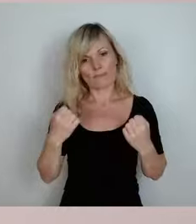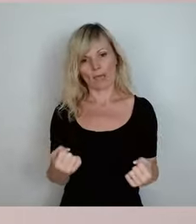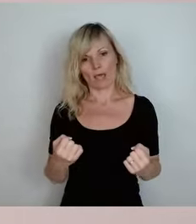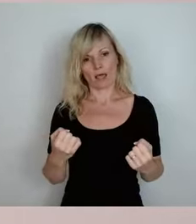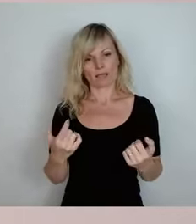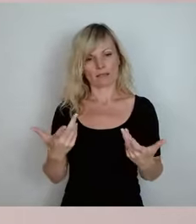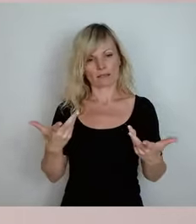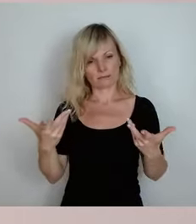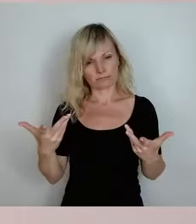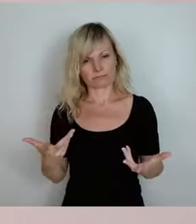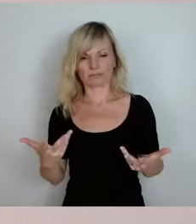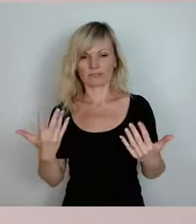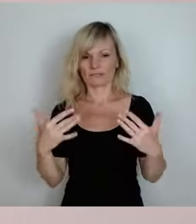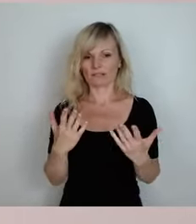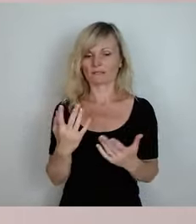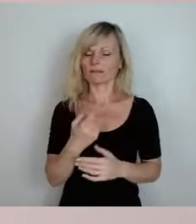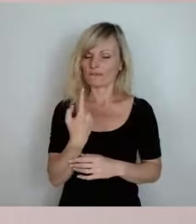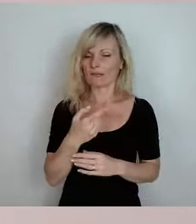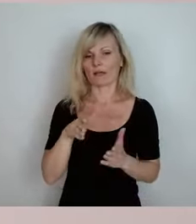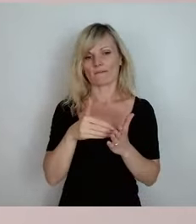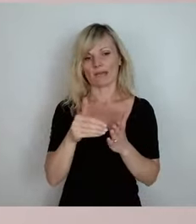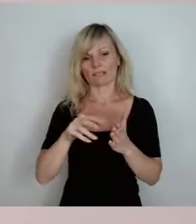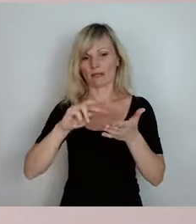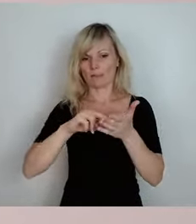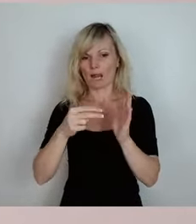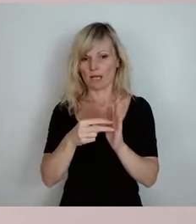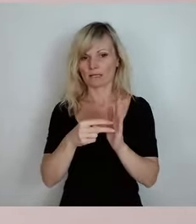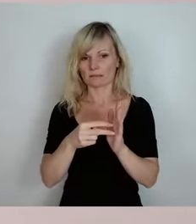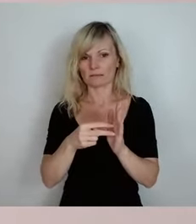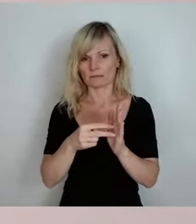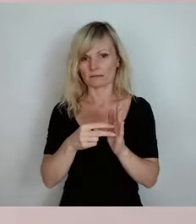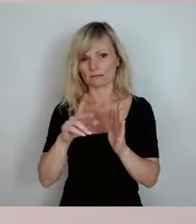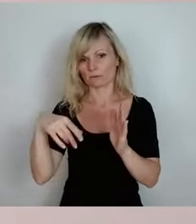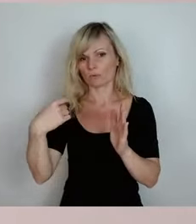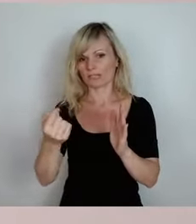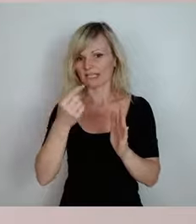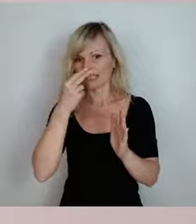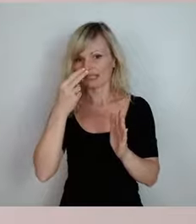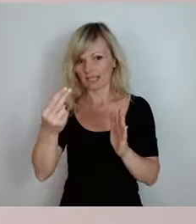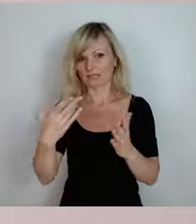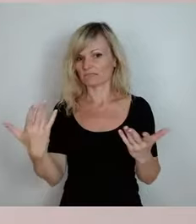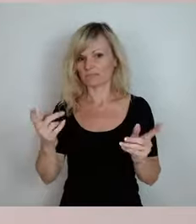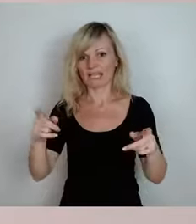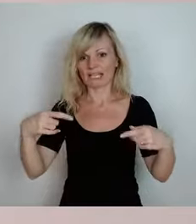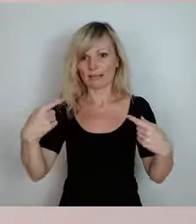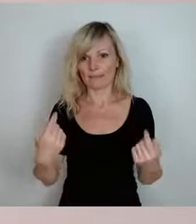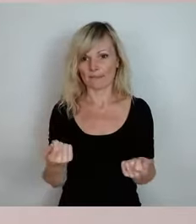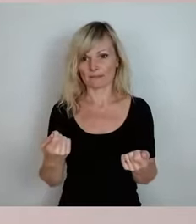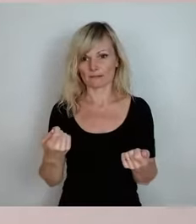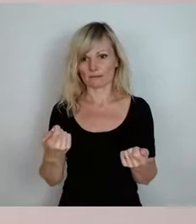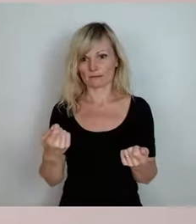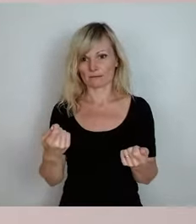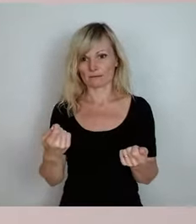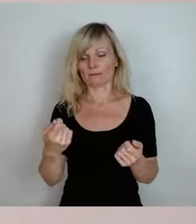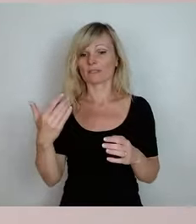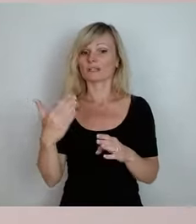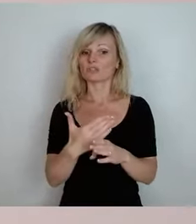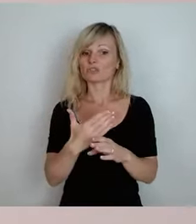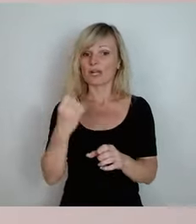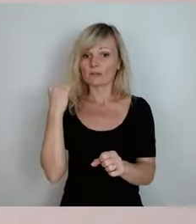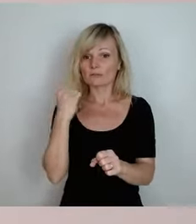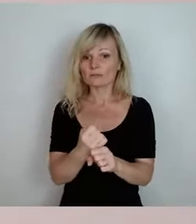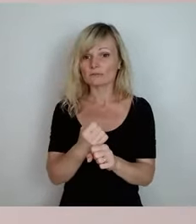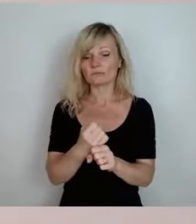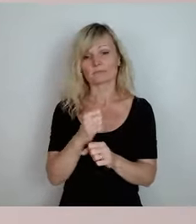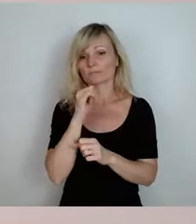Und wir planen weiter und werden sehen, wo wir landen. Wie gesagt, entschieden ist noch gar nichts. Aber das Vorhaben ist